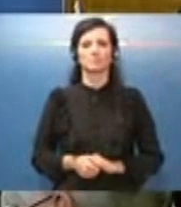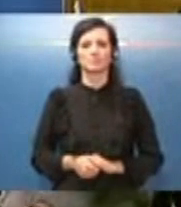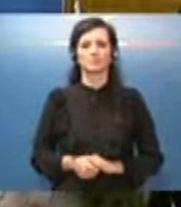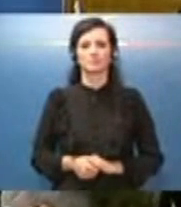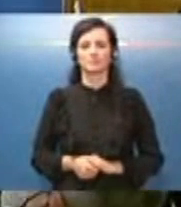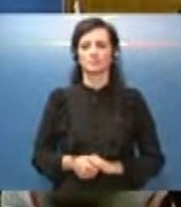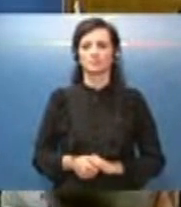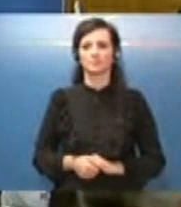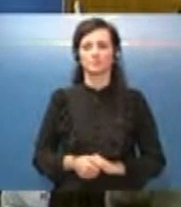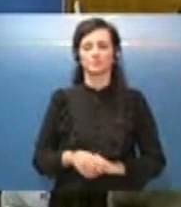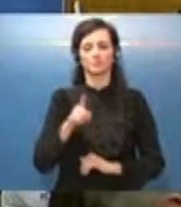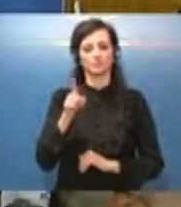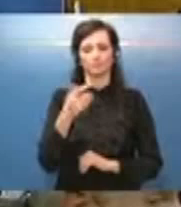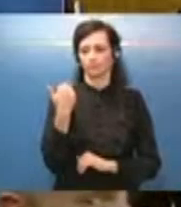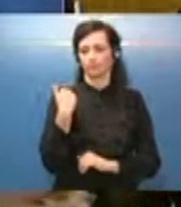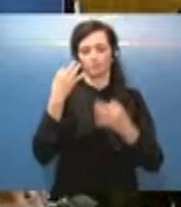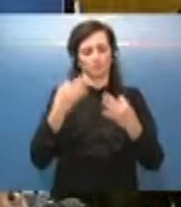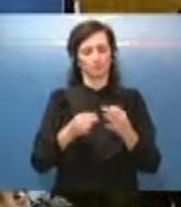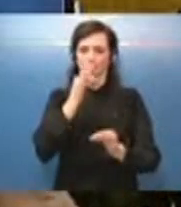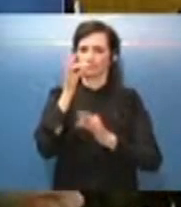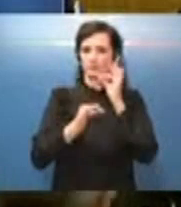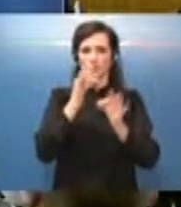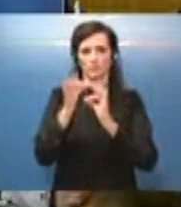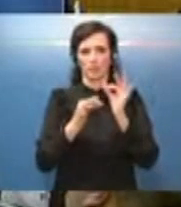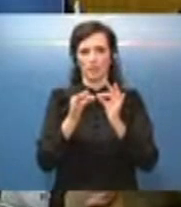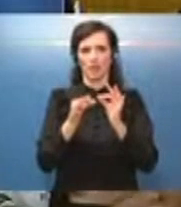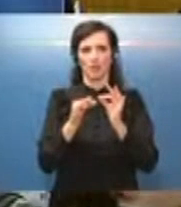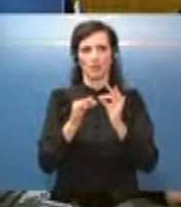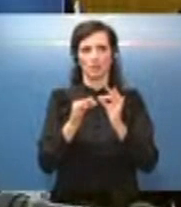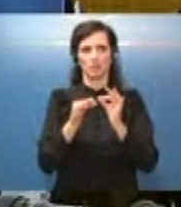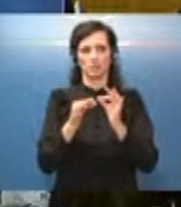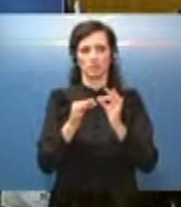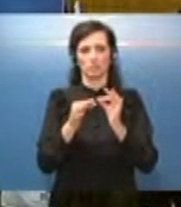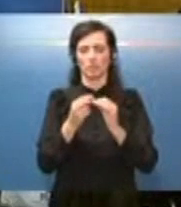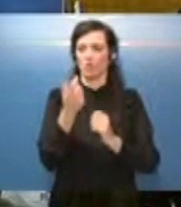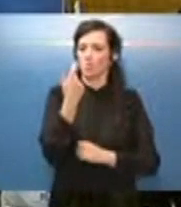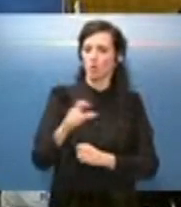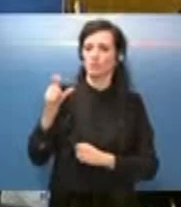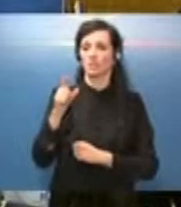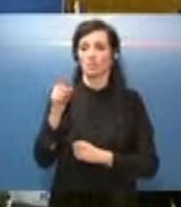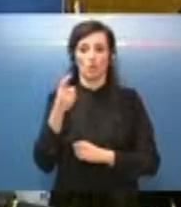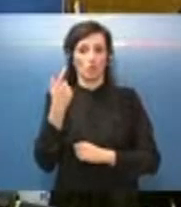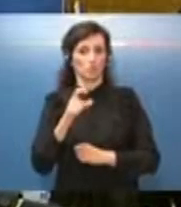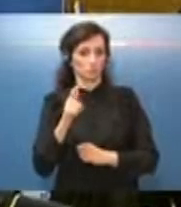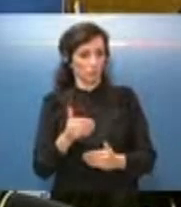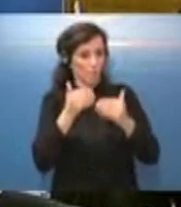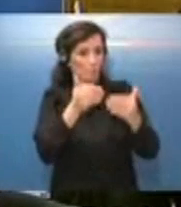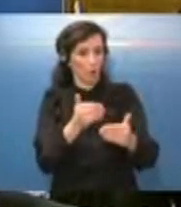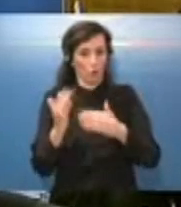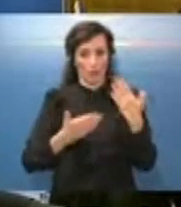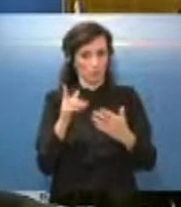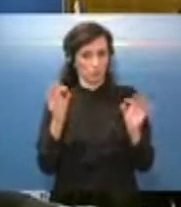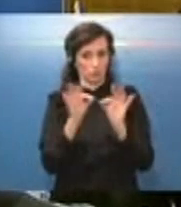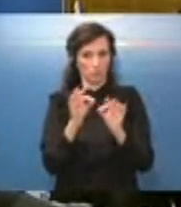lei ha appena spiegato le ragioni per le quali sostanzialmente non sembra particolarmente favorevole alla proroga dello stato di emergenza no no non ho detto